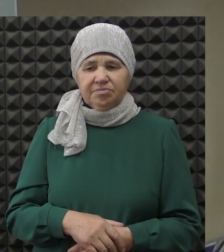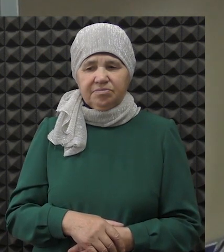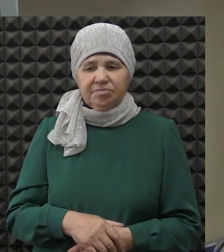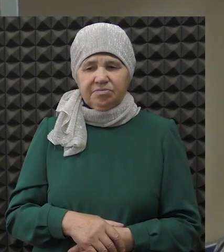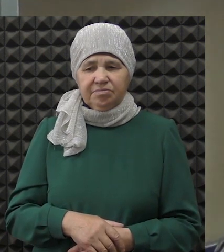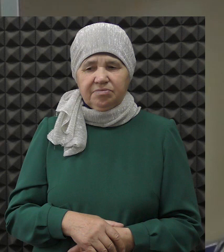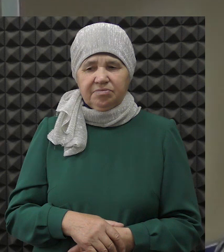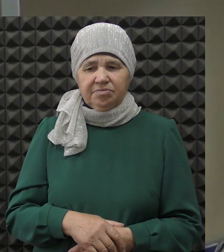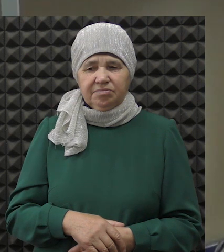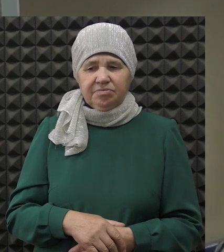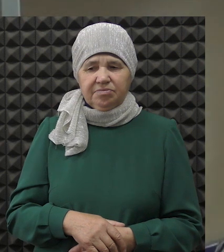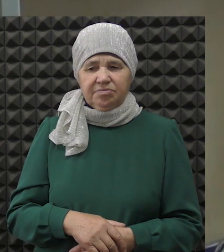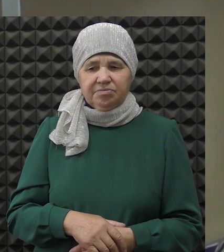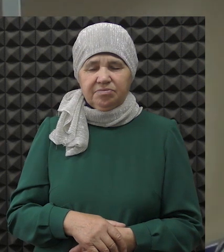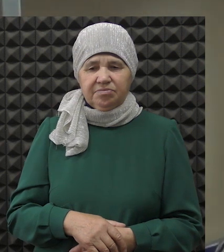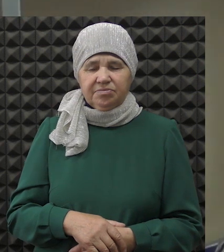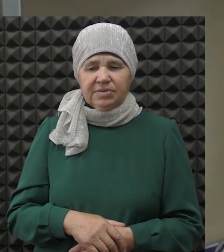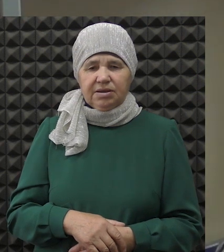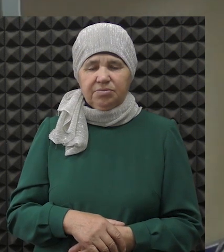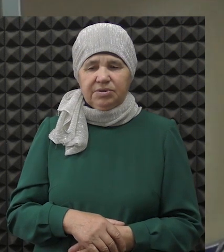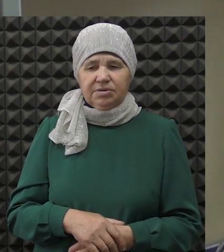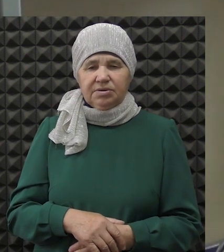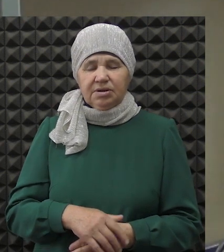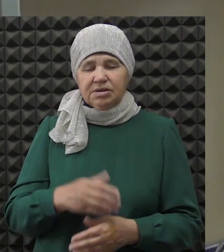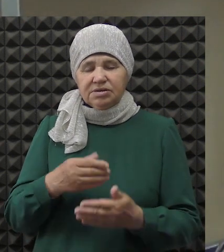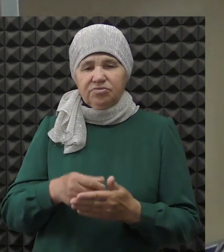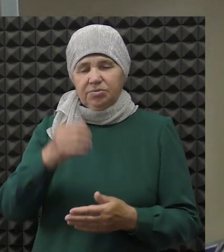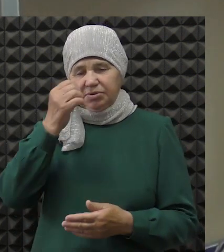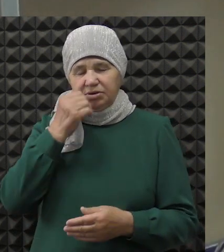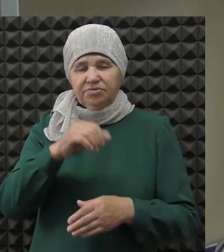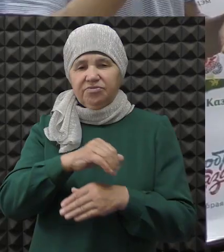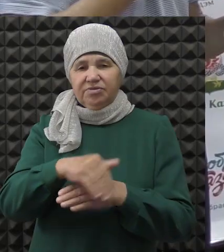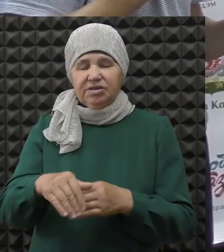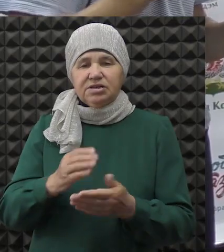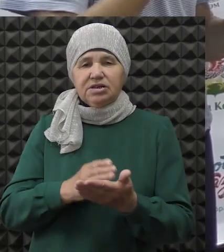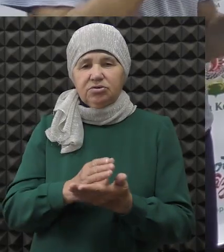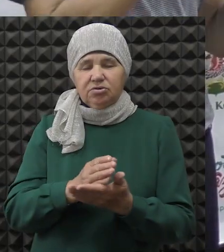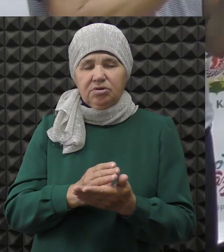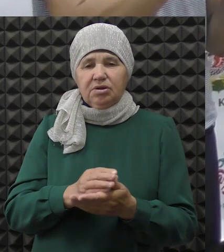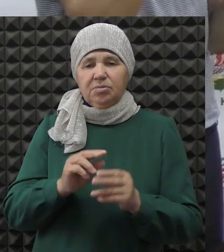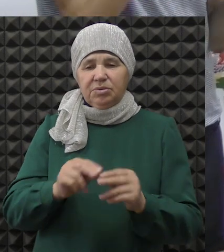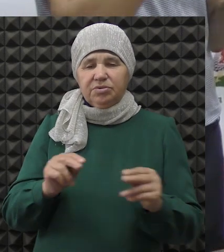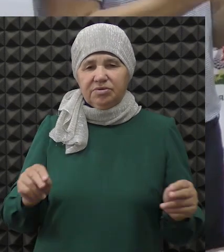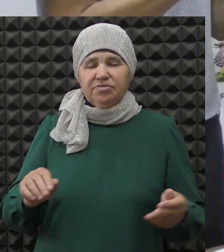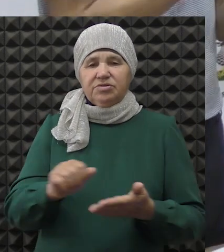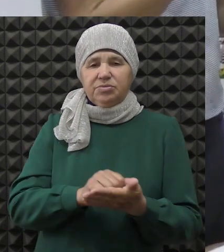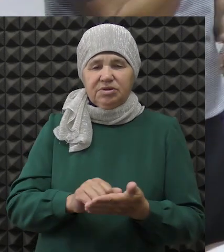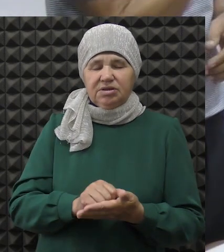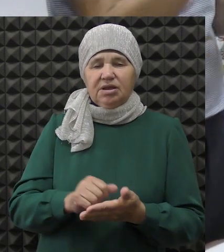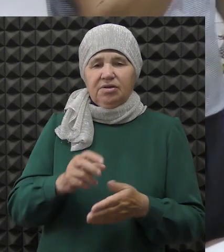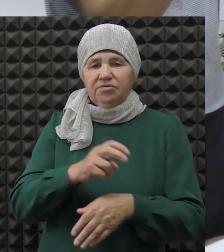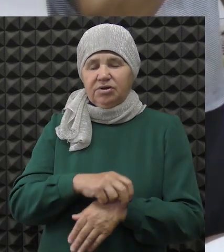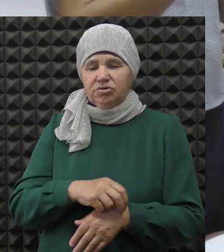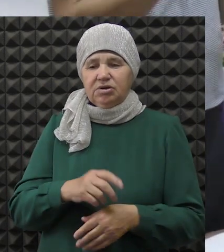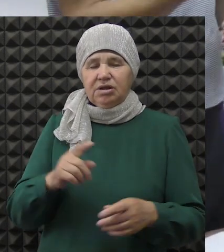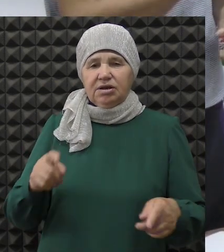стать ближе к Аллаху. Своей благодарности в адрес сотрудников, преподавателей, поваров, воспитателей и врача